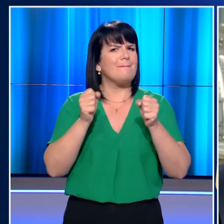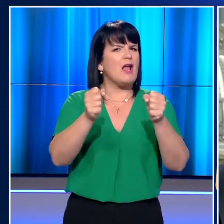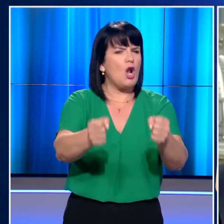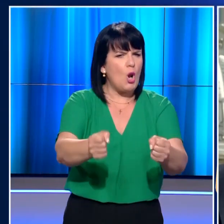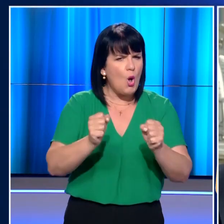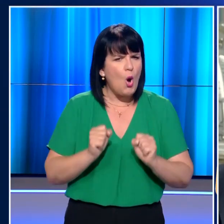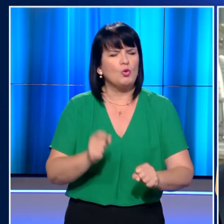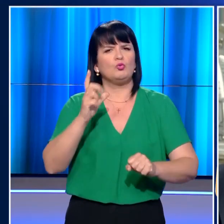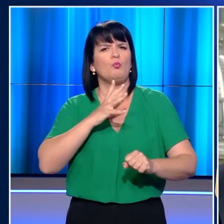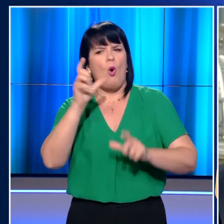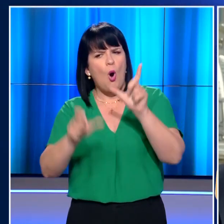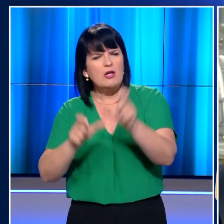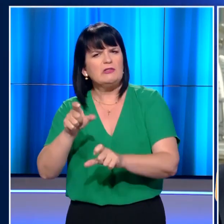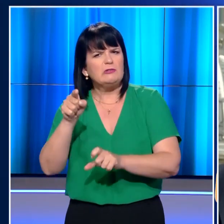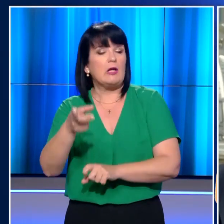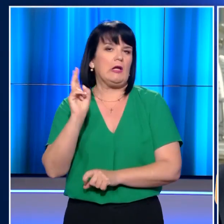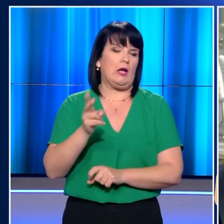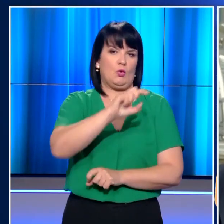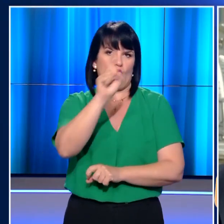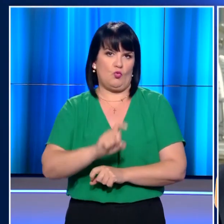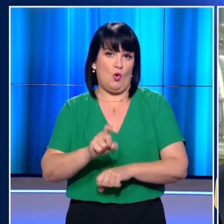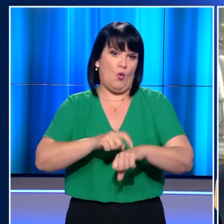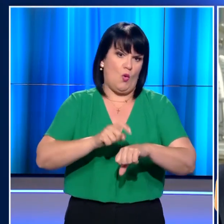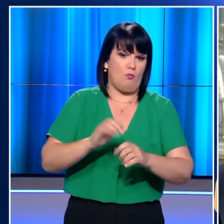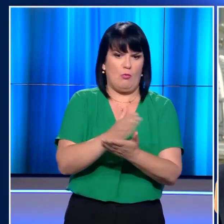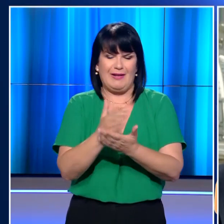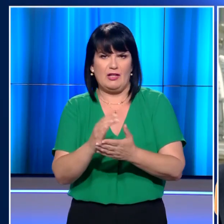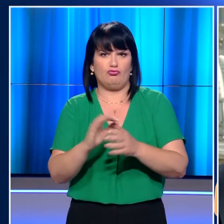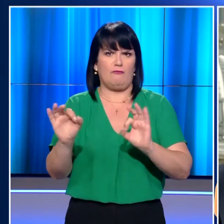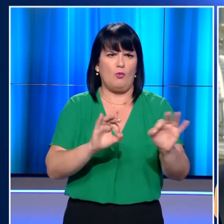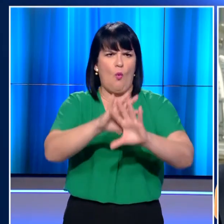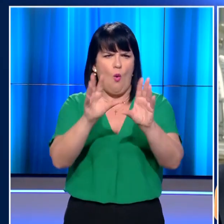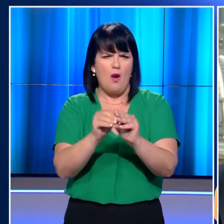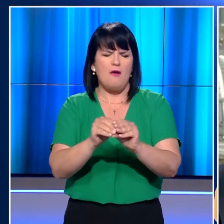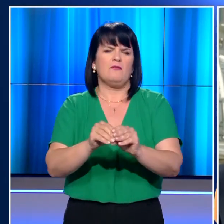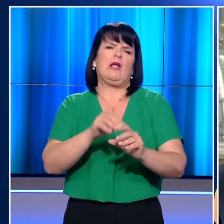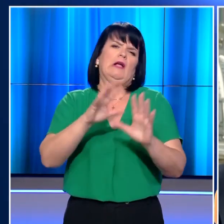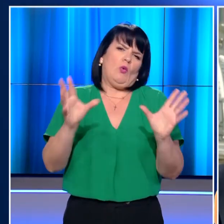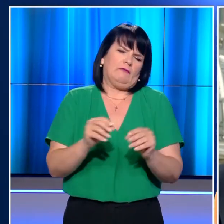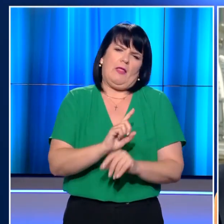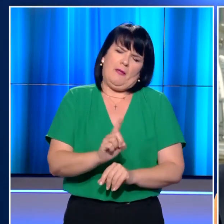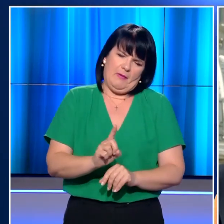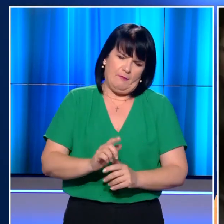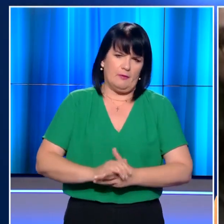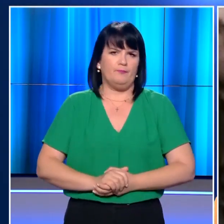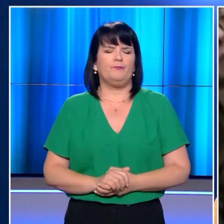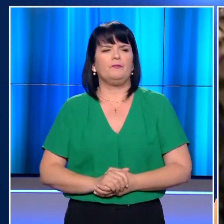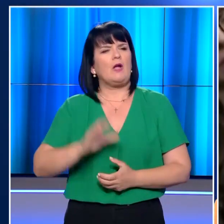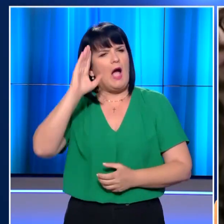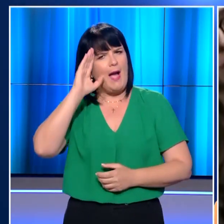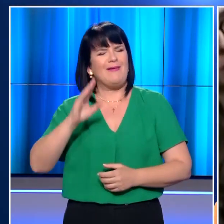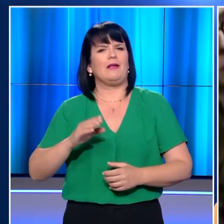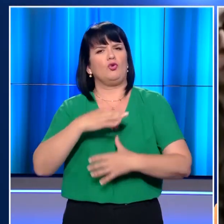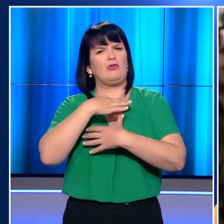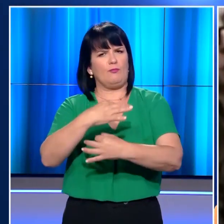πολίτες που ζουν εκεί. Μπορεί να είναι μόνο θέμα χρόνου, πρωτού αυτή η αμέλεια οδηγήσει σε απώλεια ζωής ή καταστροφή περιουσίας. Ο Αμερικανός